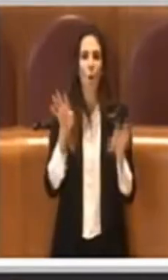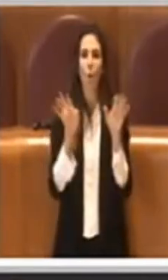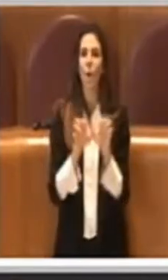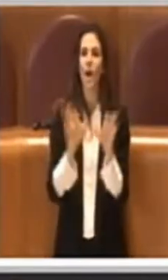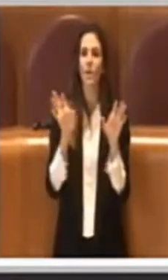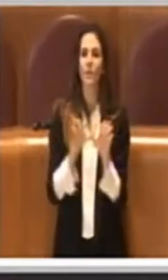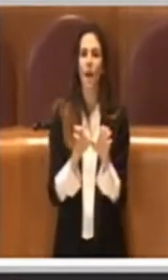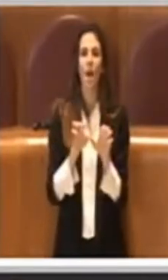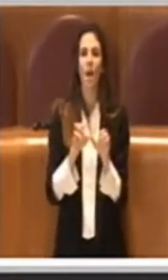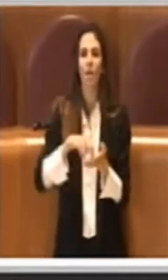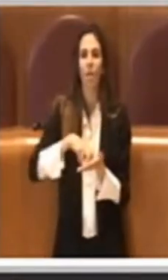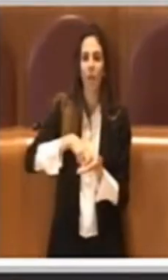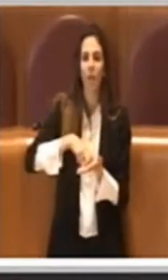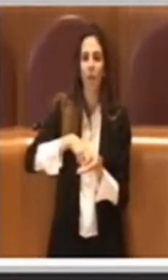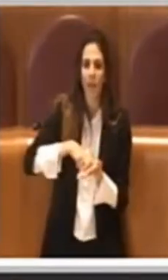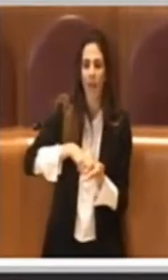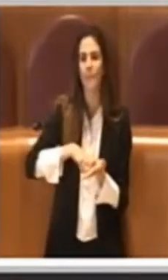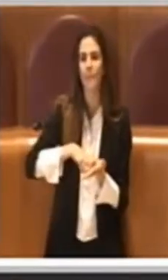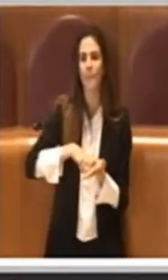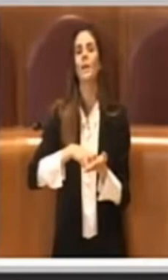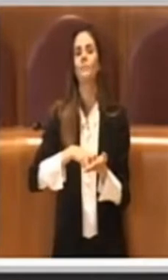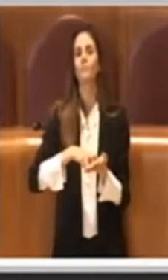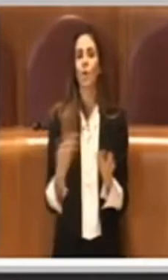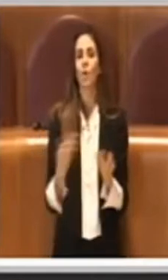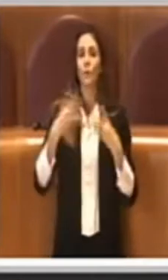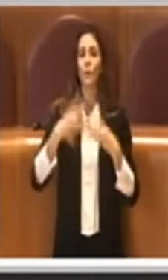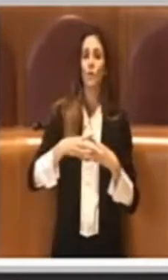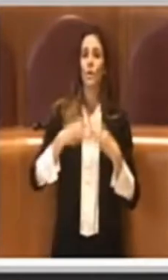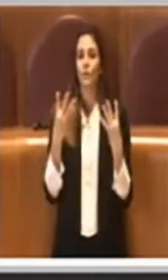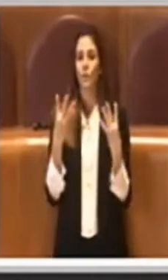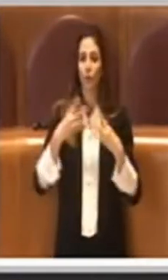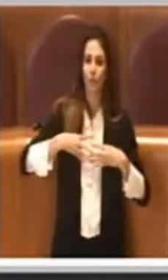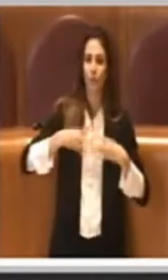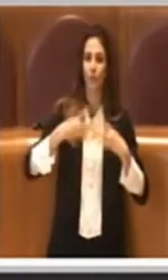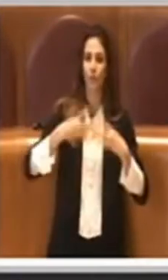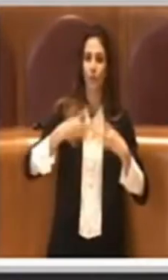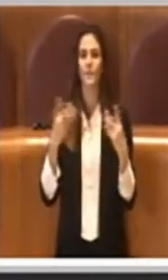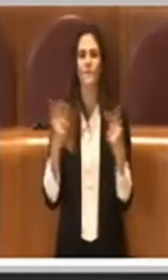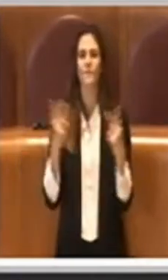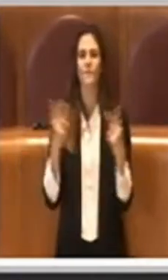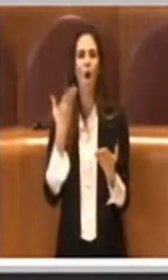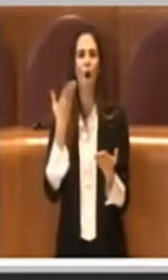al trannellante. Per cui ciò parlato dell'ordine del giorno che ho presentato, è vero, Presidente?